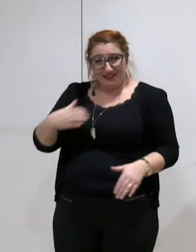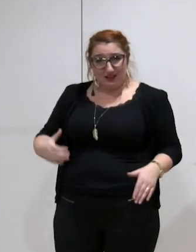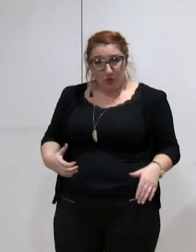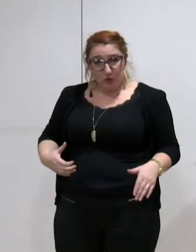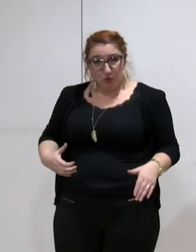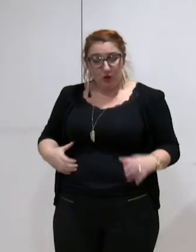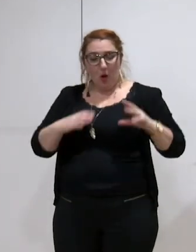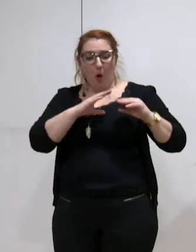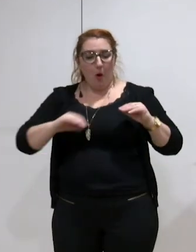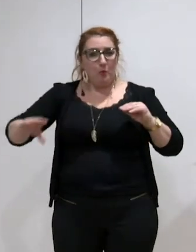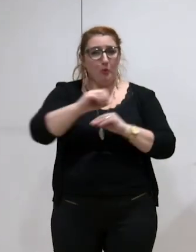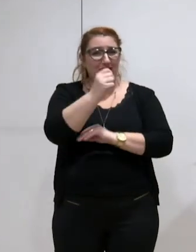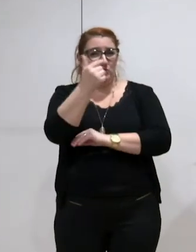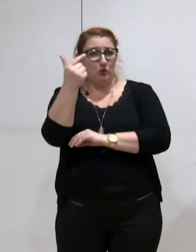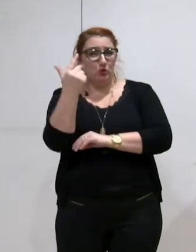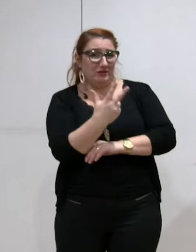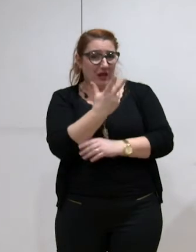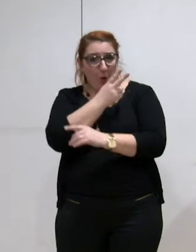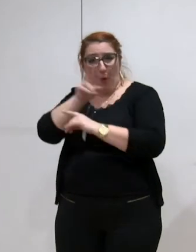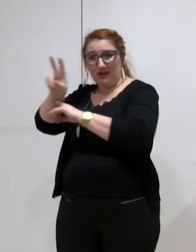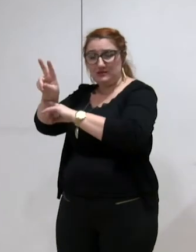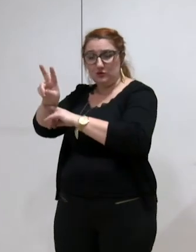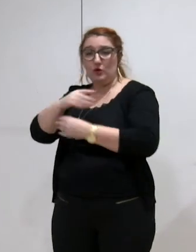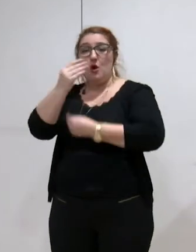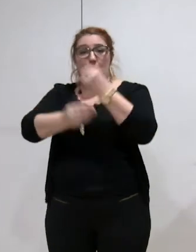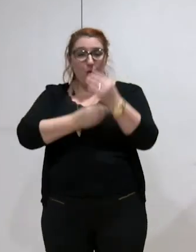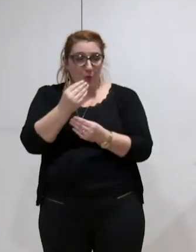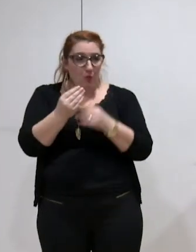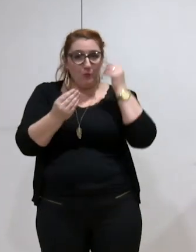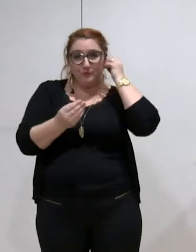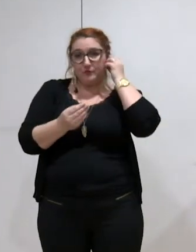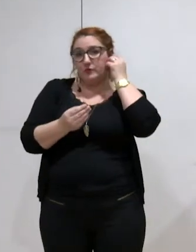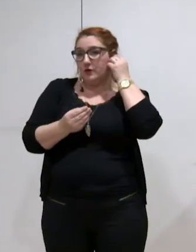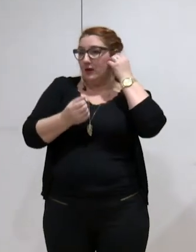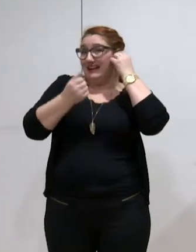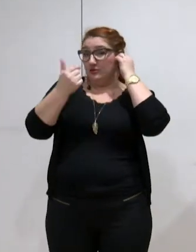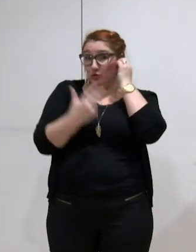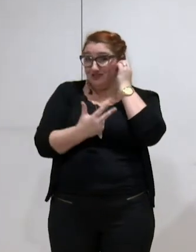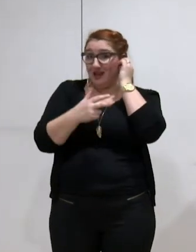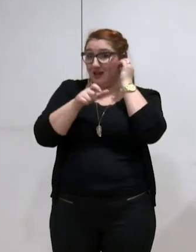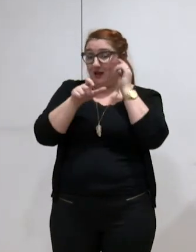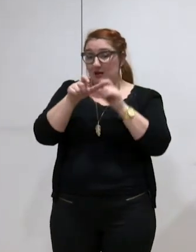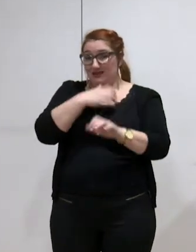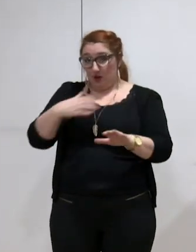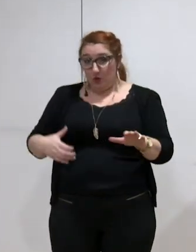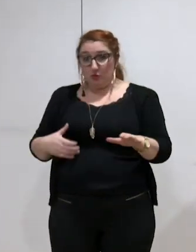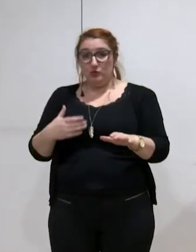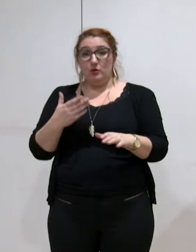population ou les deux tiers des communes représentant la moitié de la population votent ce rapport.